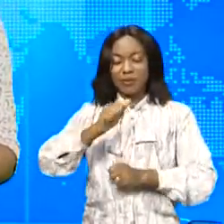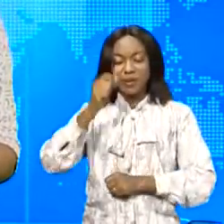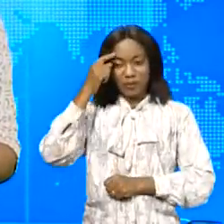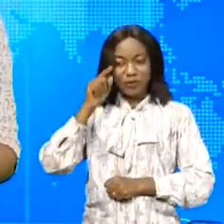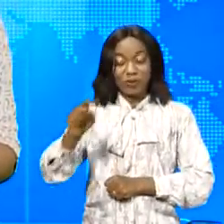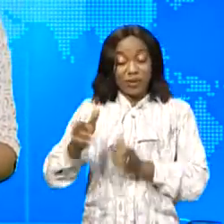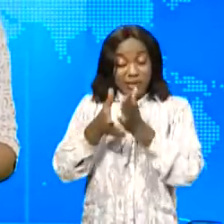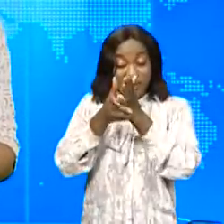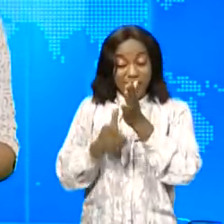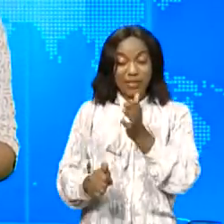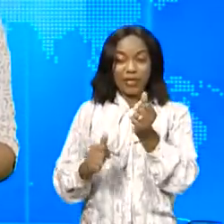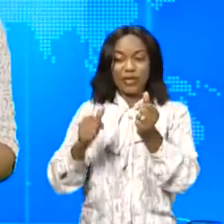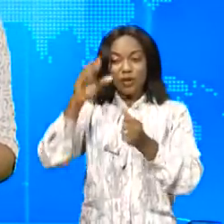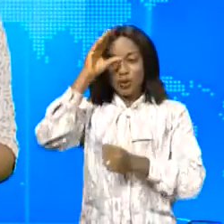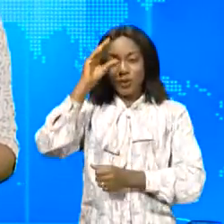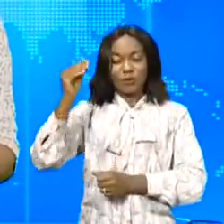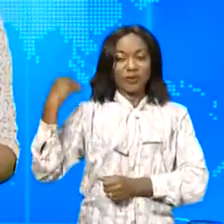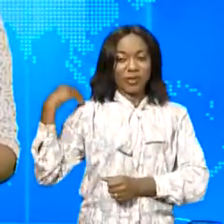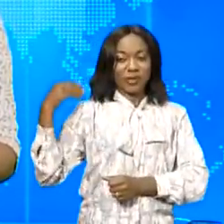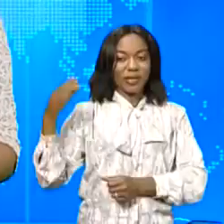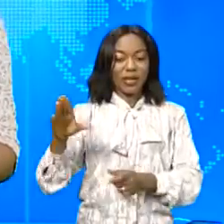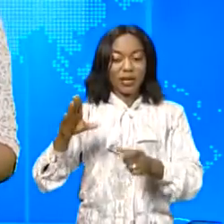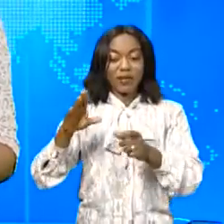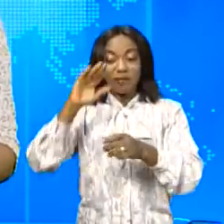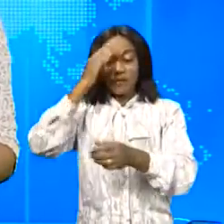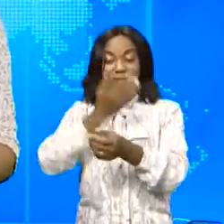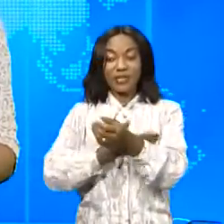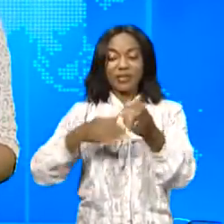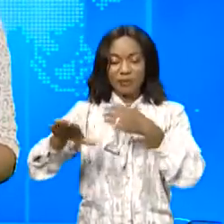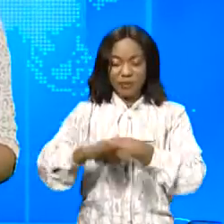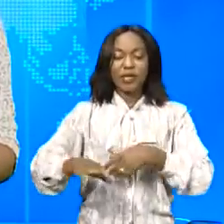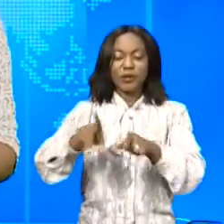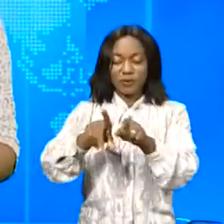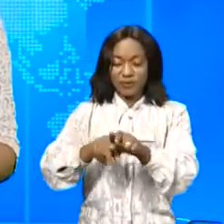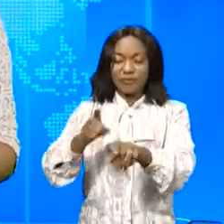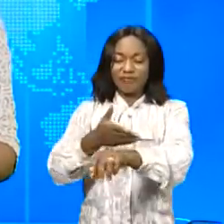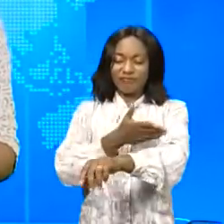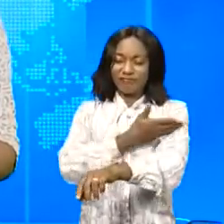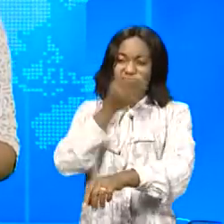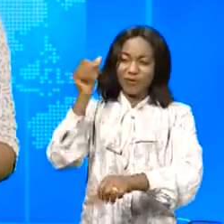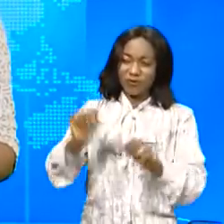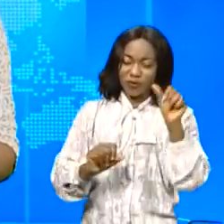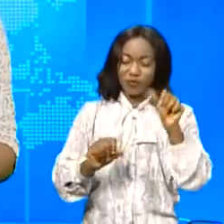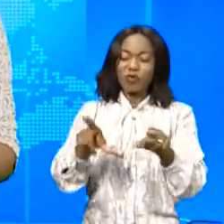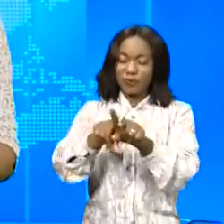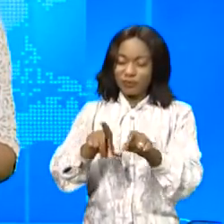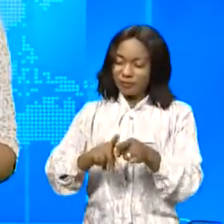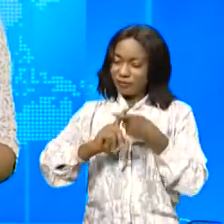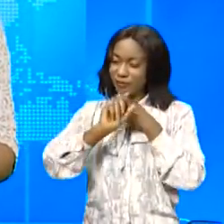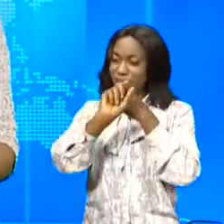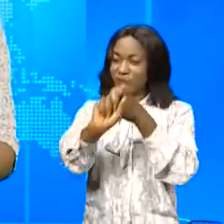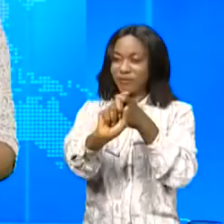qualités d'homme d'état digne fils du pays capable de relever les défis et reste sereine et